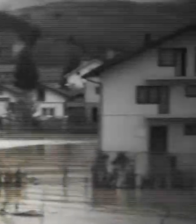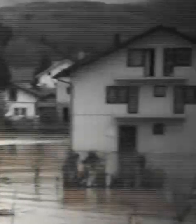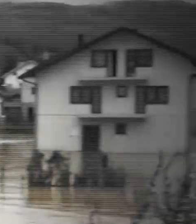Srednjobosanskog